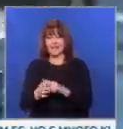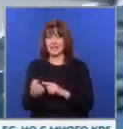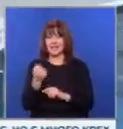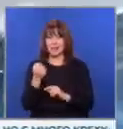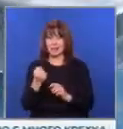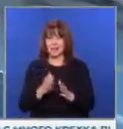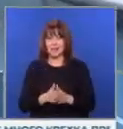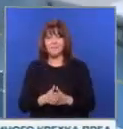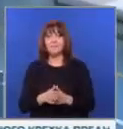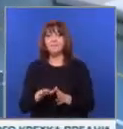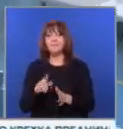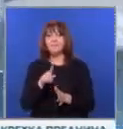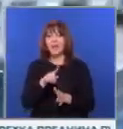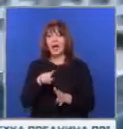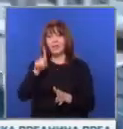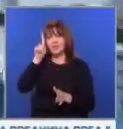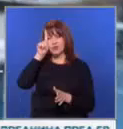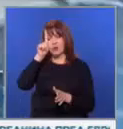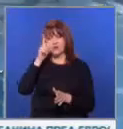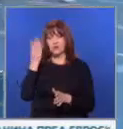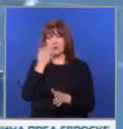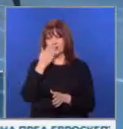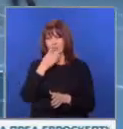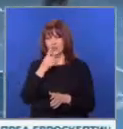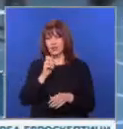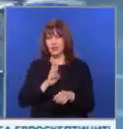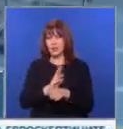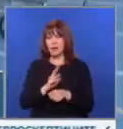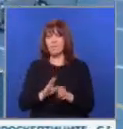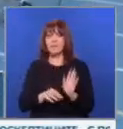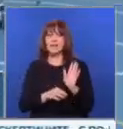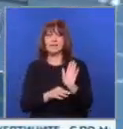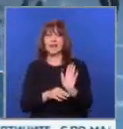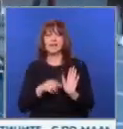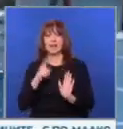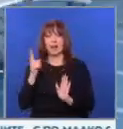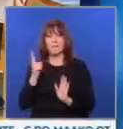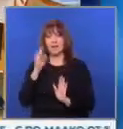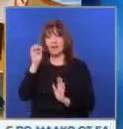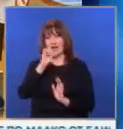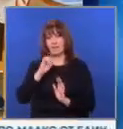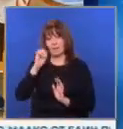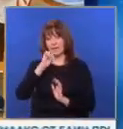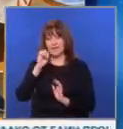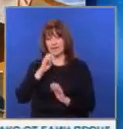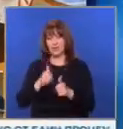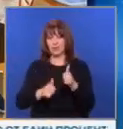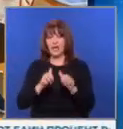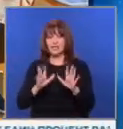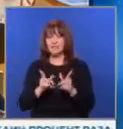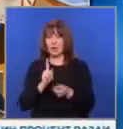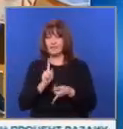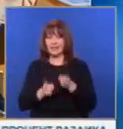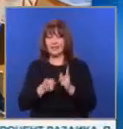Галена, Румяна, Валерия и Райко от столичното 113 училище представиха България на първия европейски турнир по текбол. Започнали да